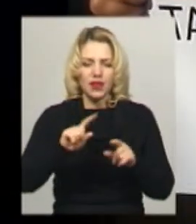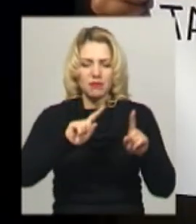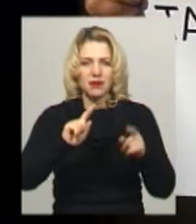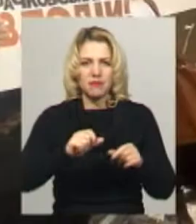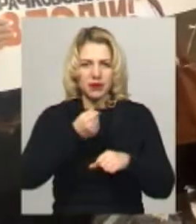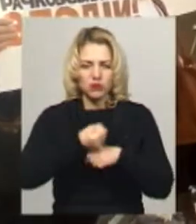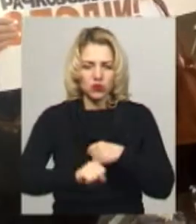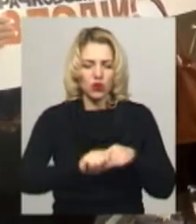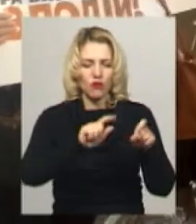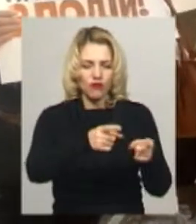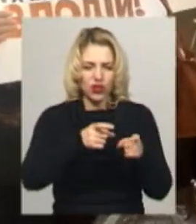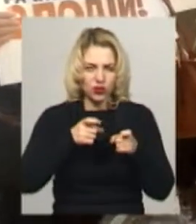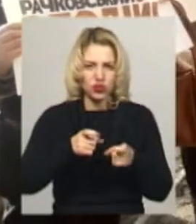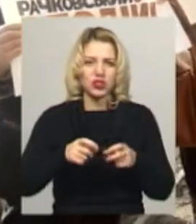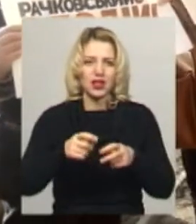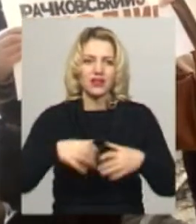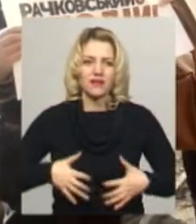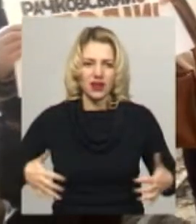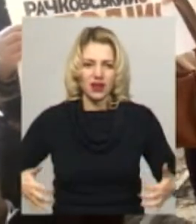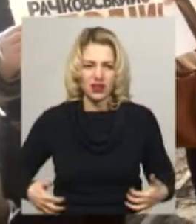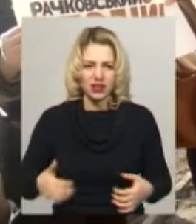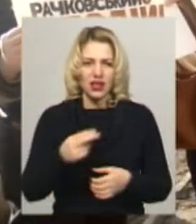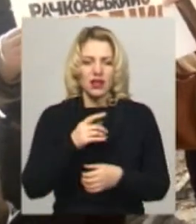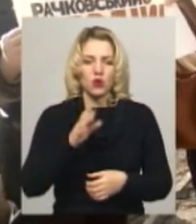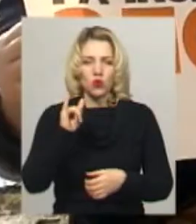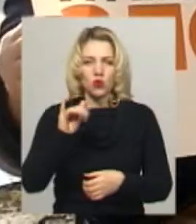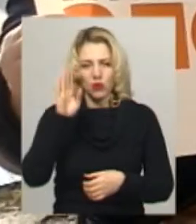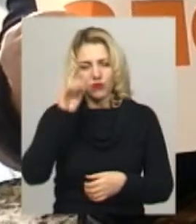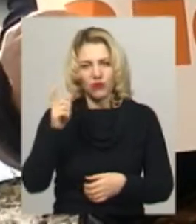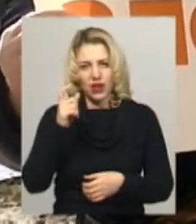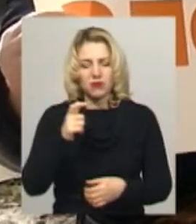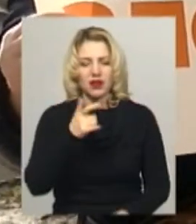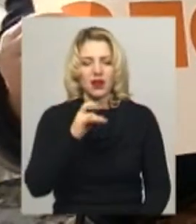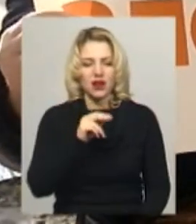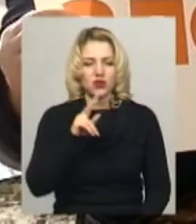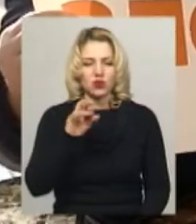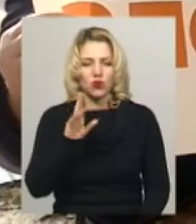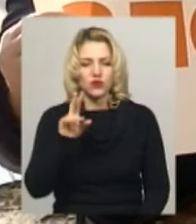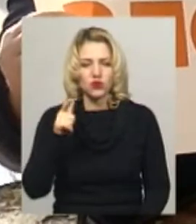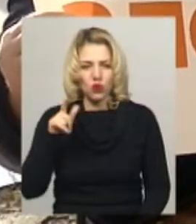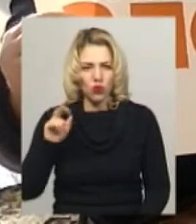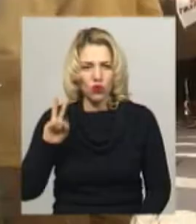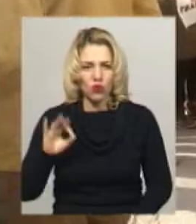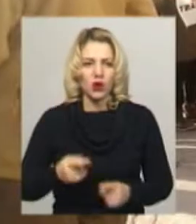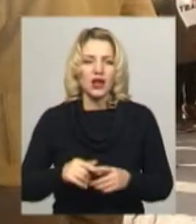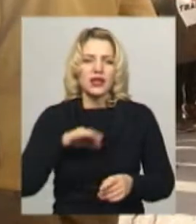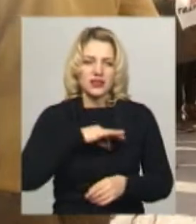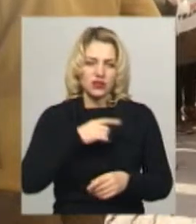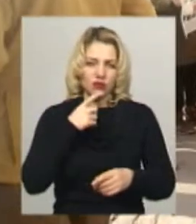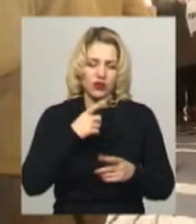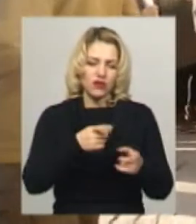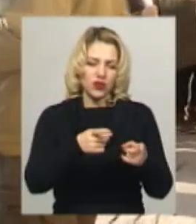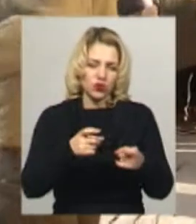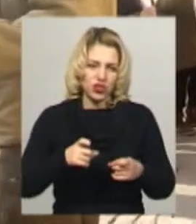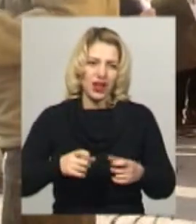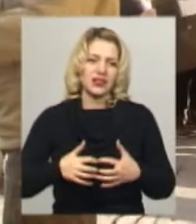у фермера з села Кам'янка Кам'янець-Подільського району Миколи Речковського. Слідча райвідділку Аліна Тарнавська оголошує – вилучати тварин дозволили, оскільки